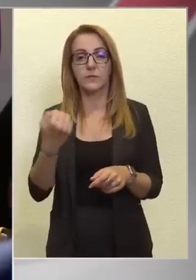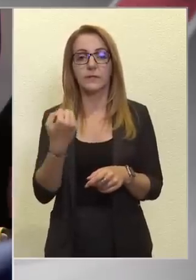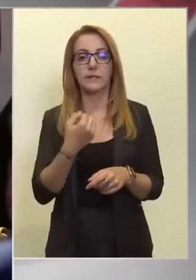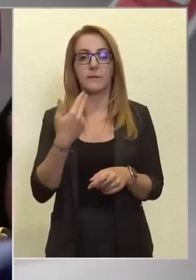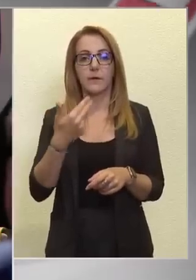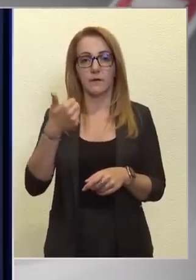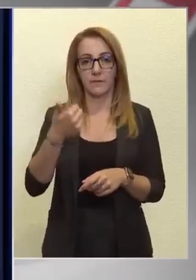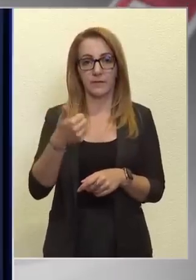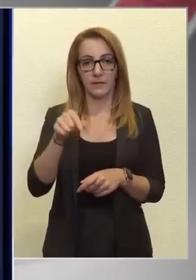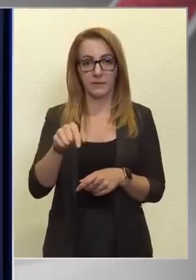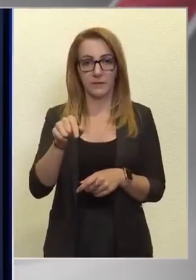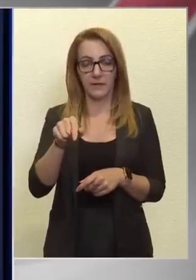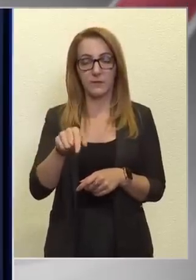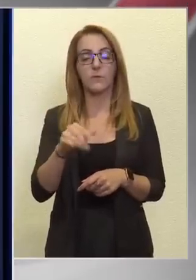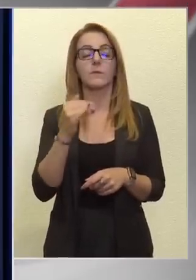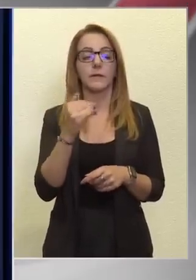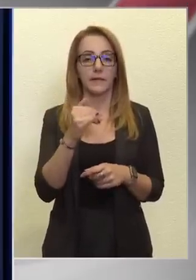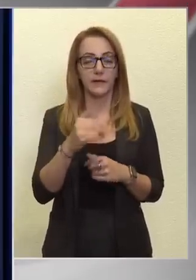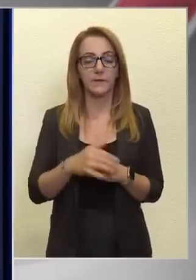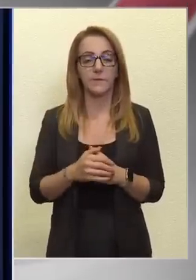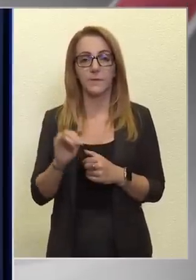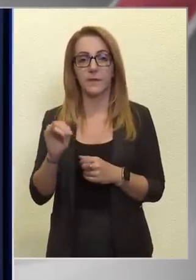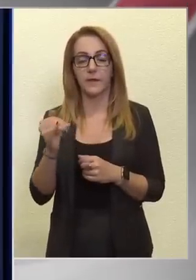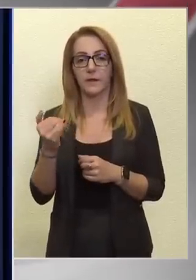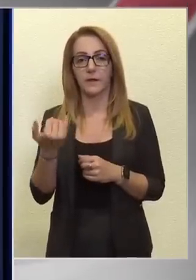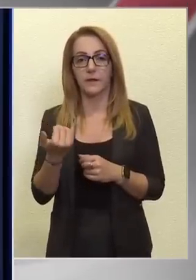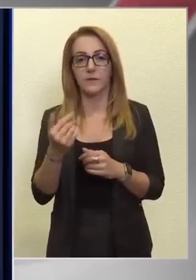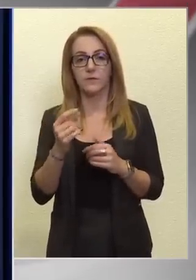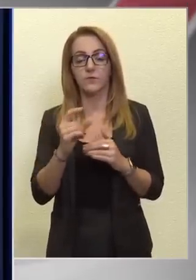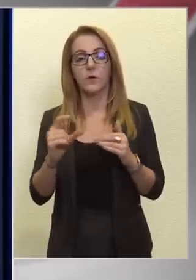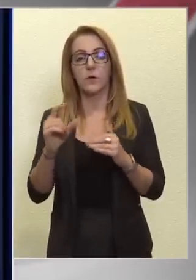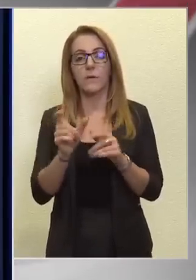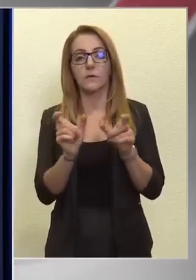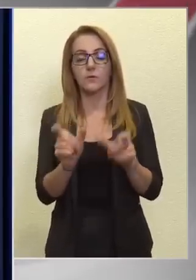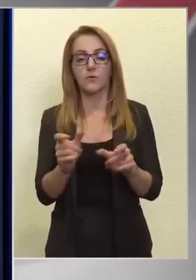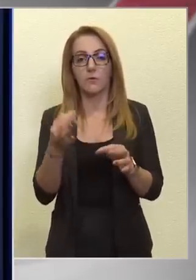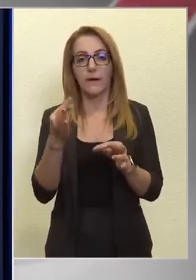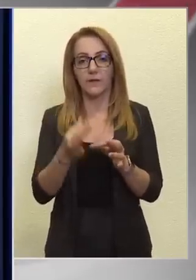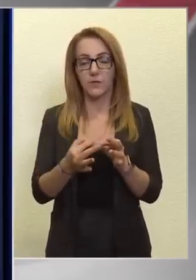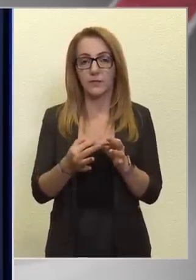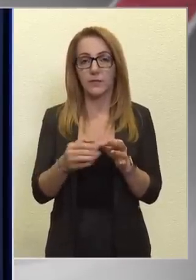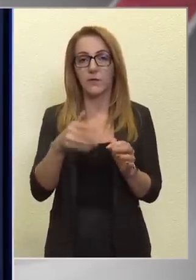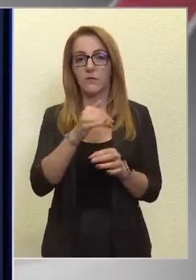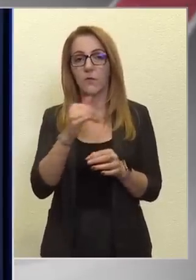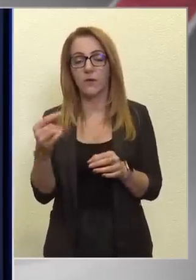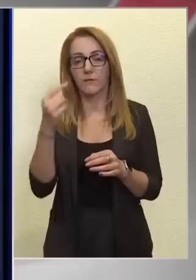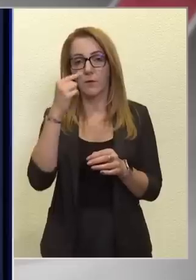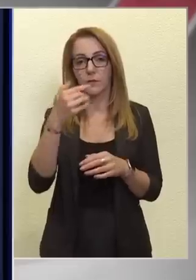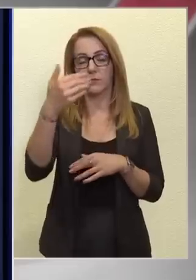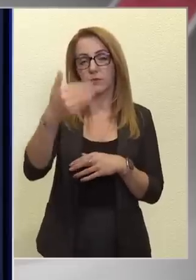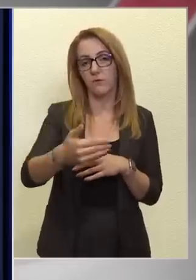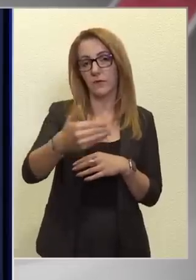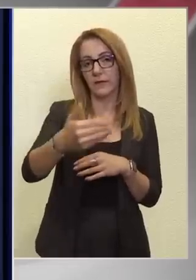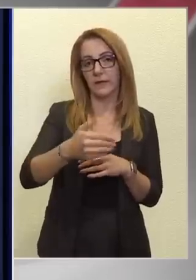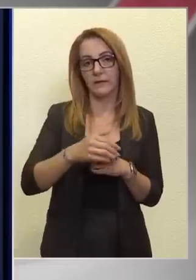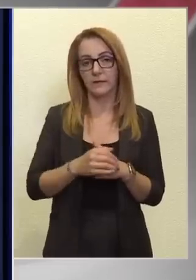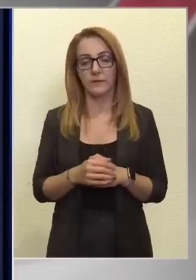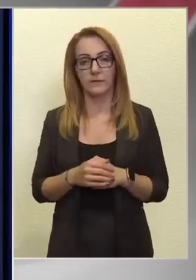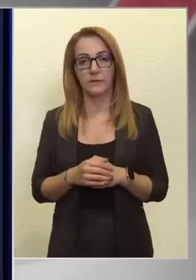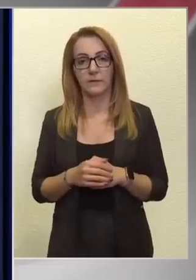-e a dátum? Igen, és a kamas top esetén pedig ugye jövő év június vége, hiszen az